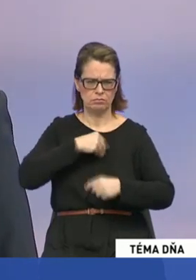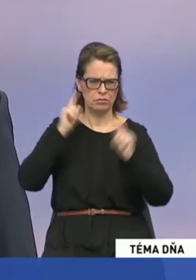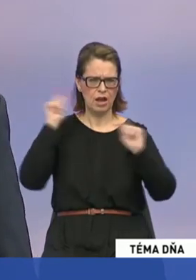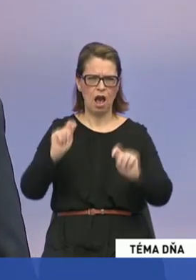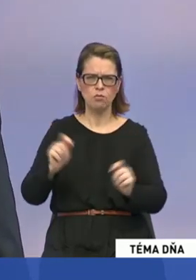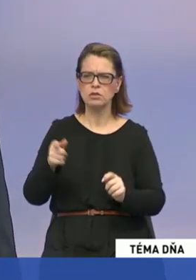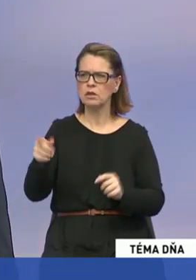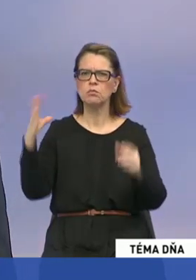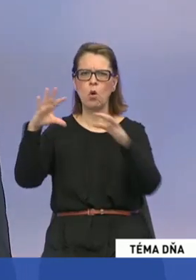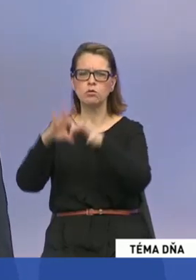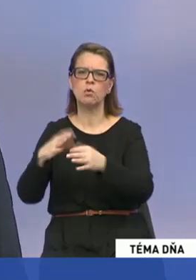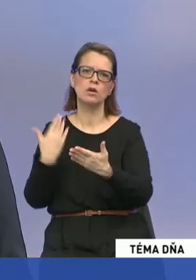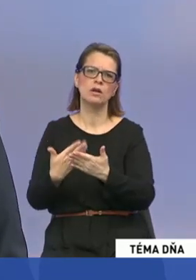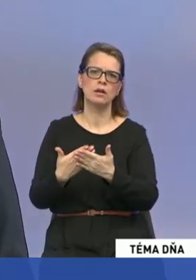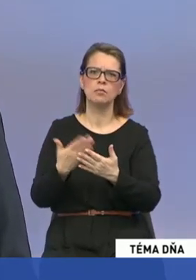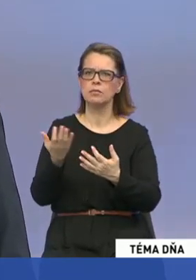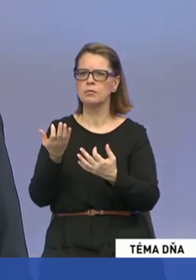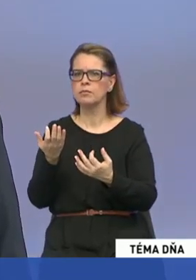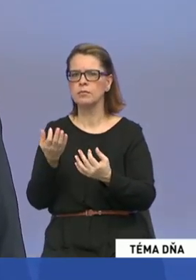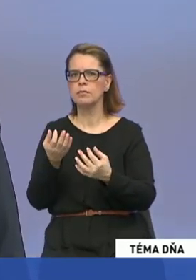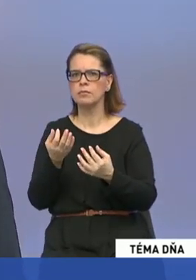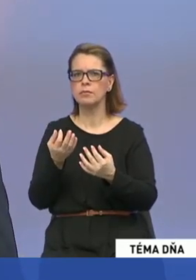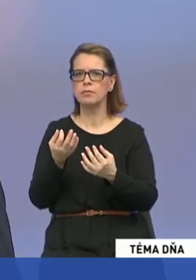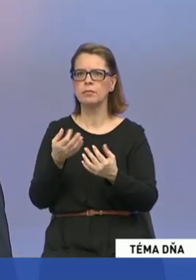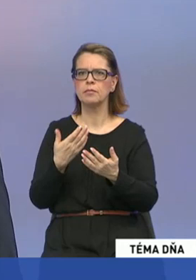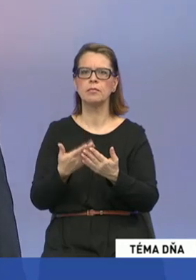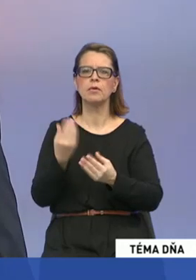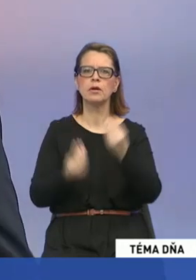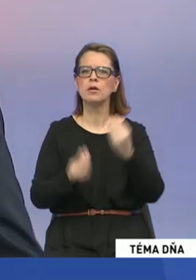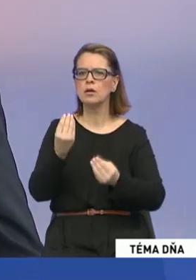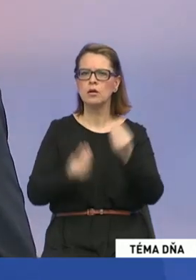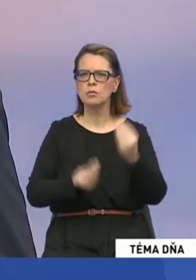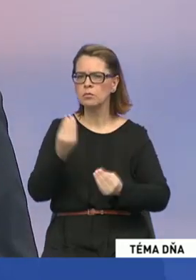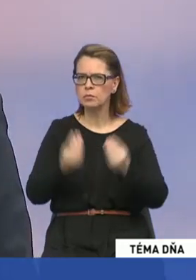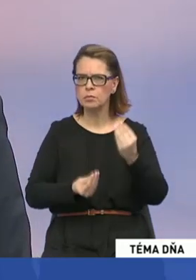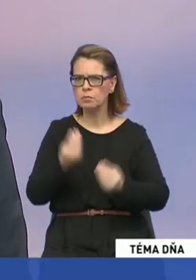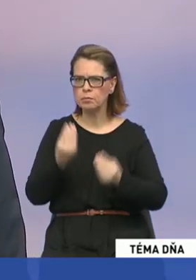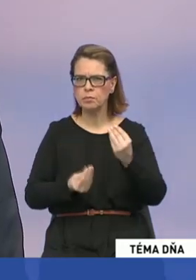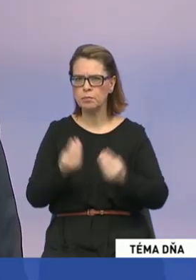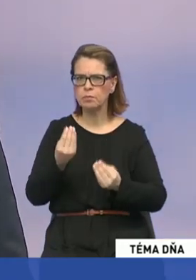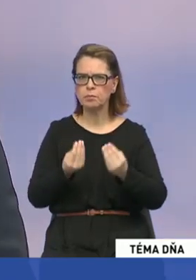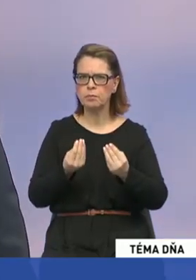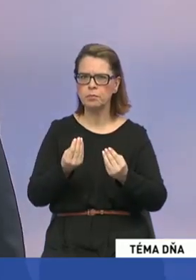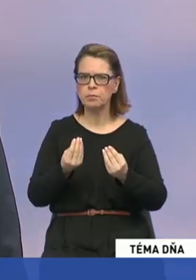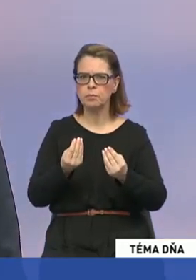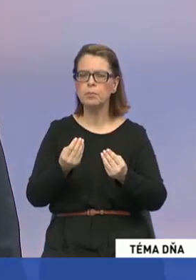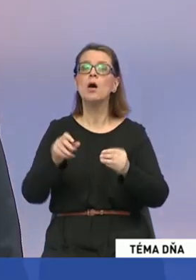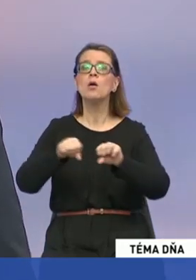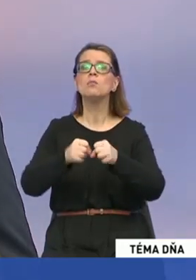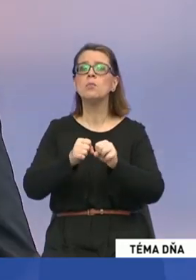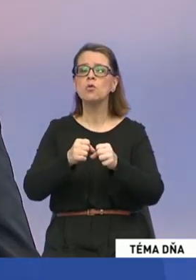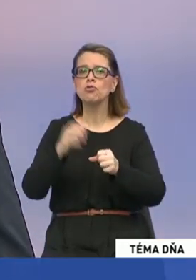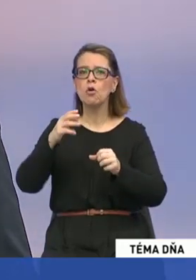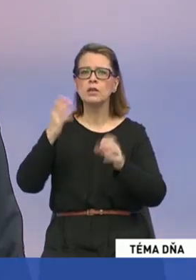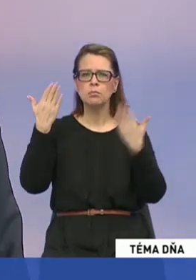bol napríklad nedovolený prevádzkový pokus na trečom bloku, ktorý poškodil veľmi výrazne životné prostredie na Horné